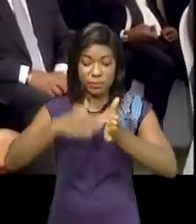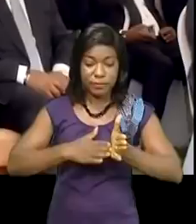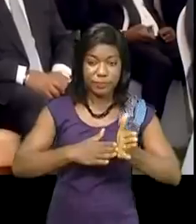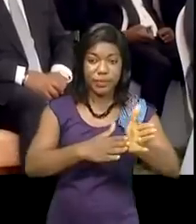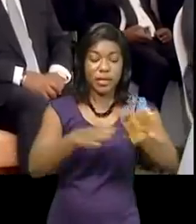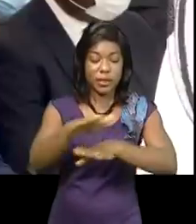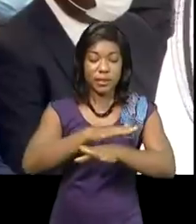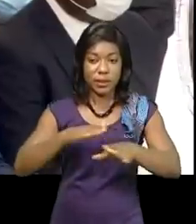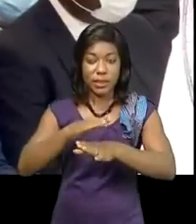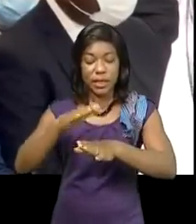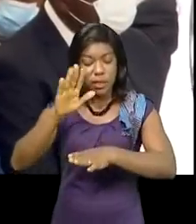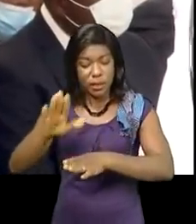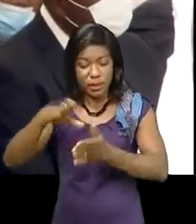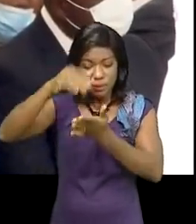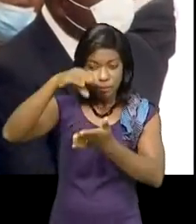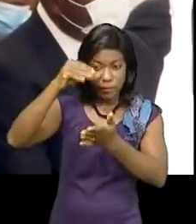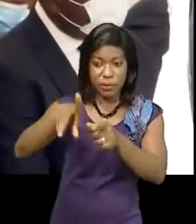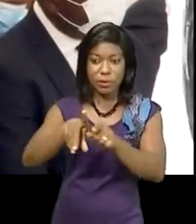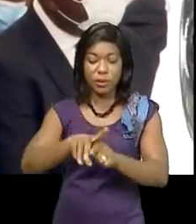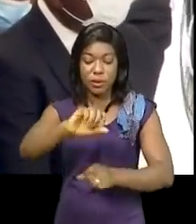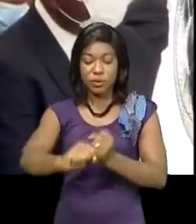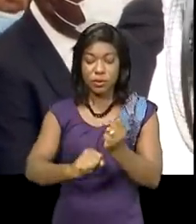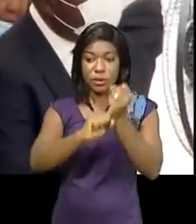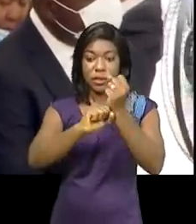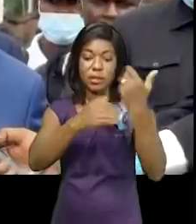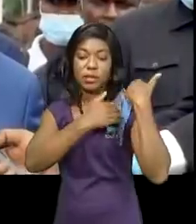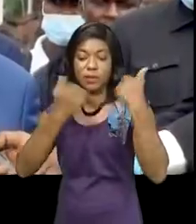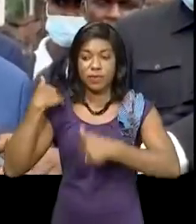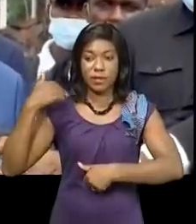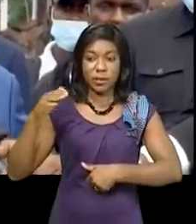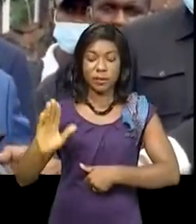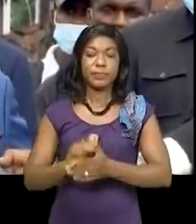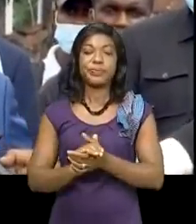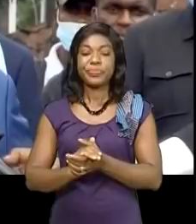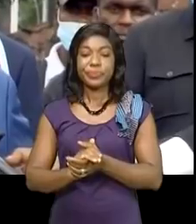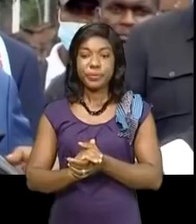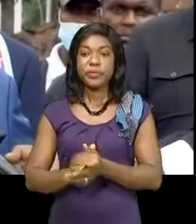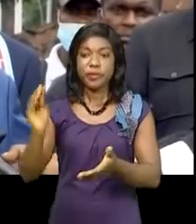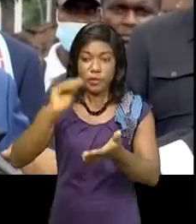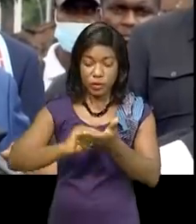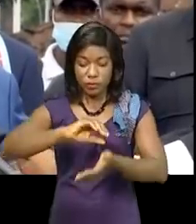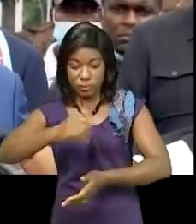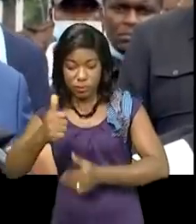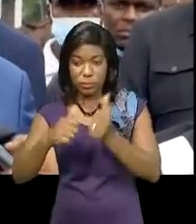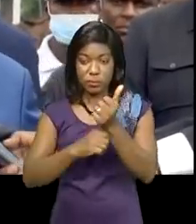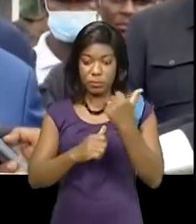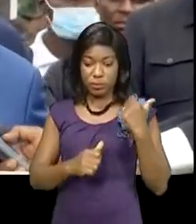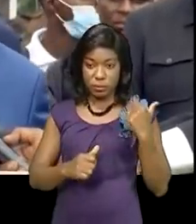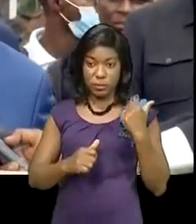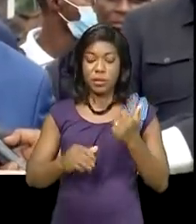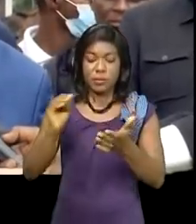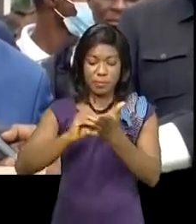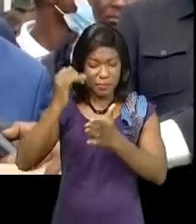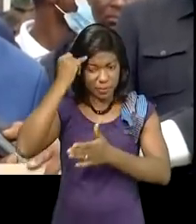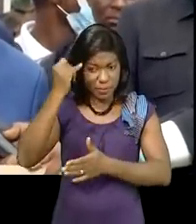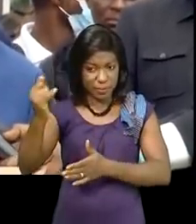sur ses empreintes de l'œuvre de soutien à l'action du chef de l'État. Le sénateur Timbombomukuna a abondé dans le même